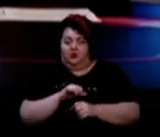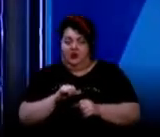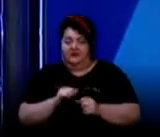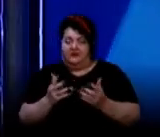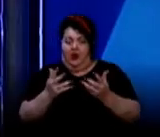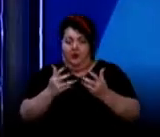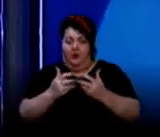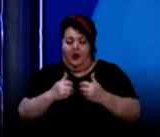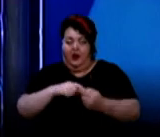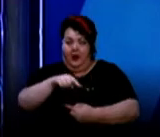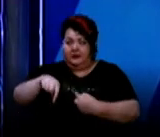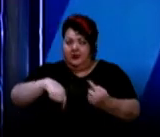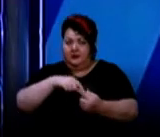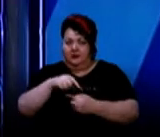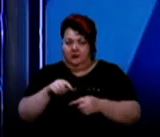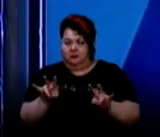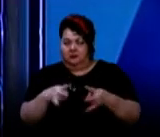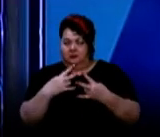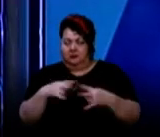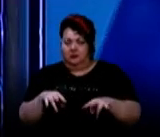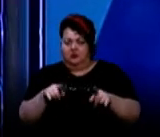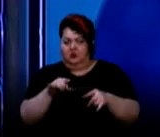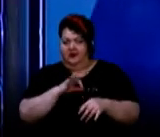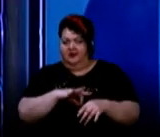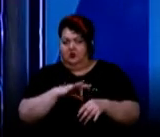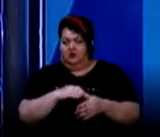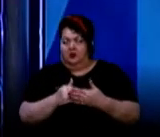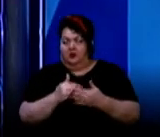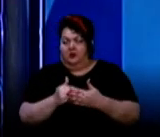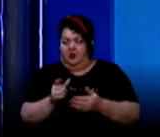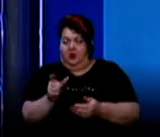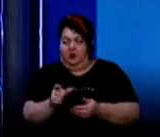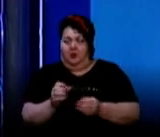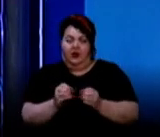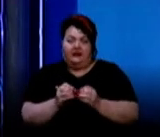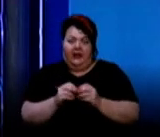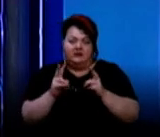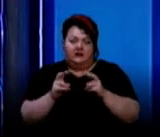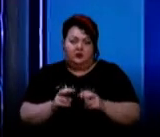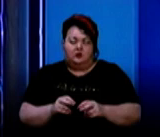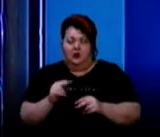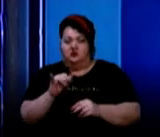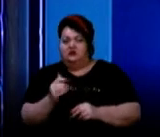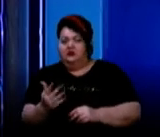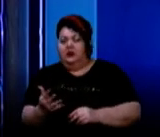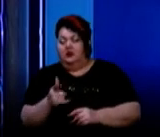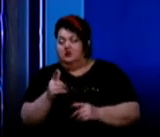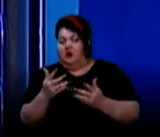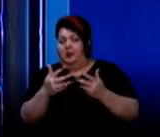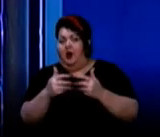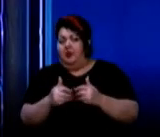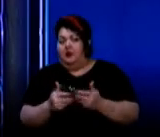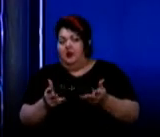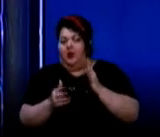аналізатор. І не доцільно ганяти, ну, там, малу кількість, 10 досліджень чи скільки, так? Щоб це апарат,